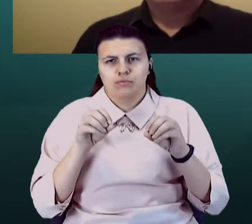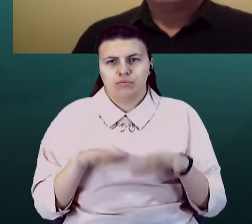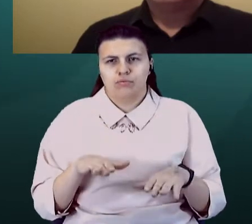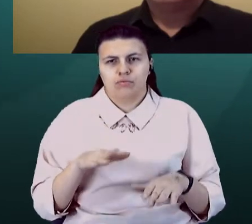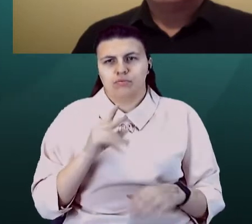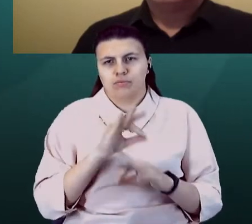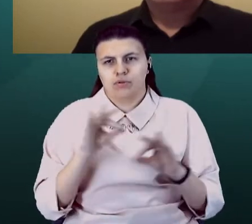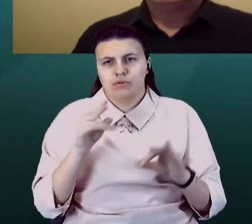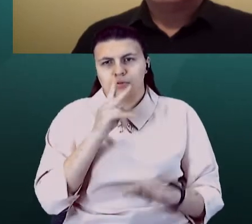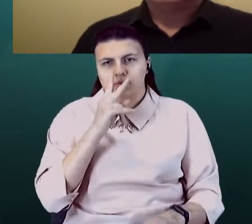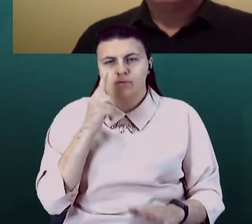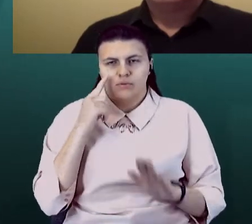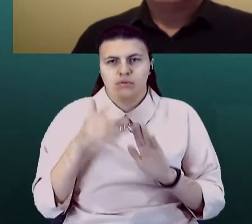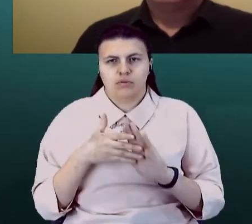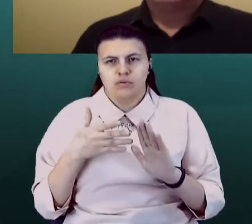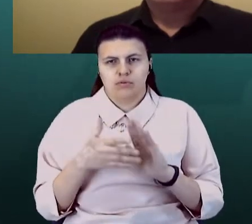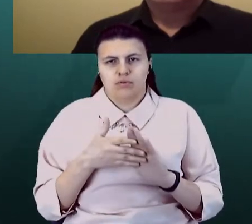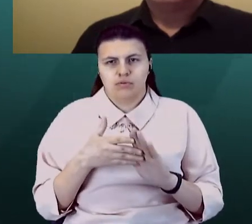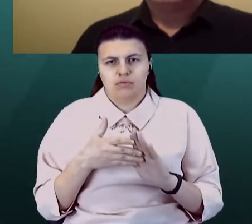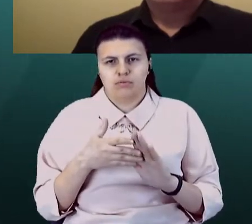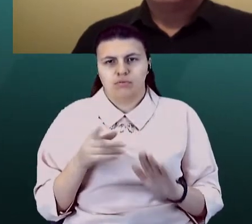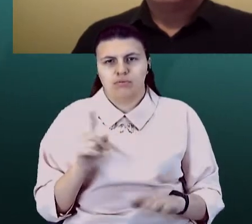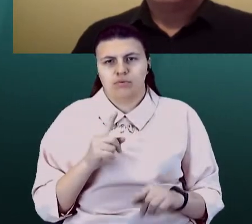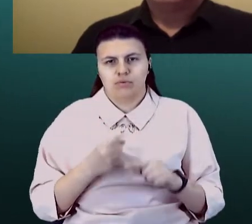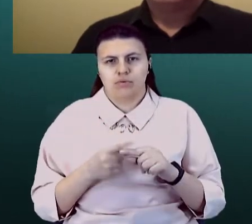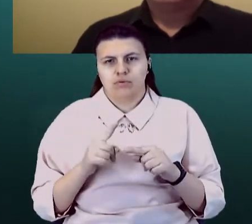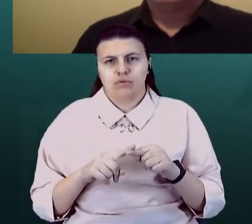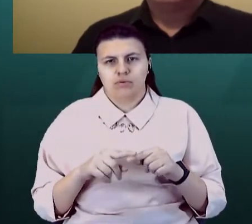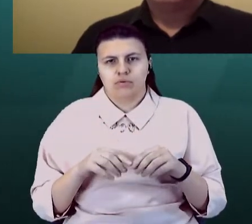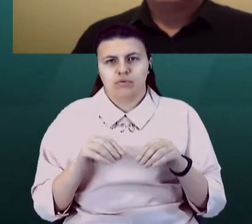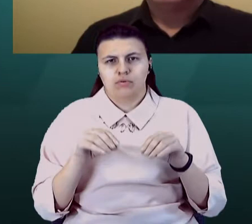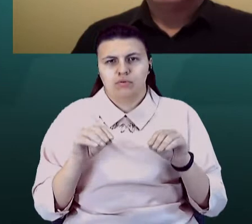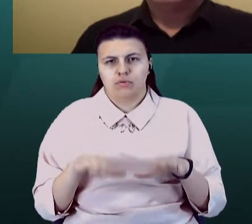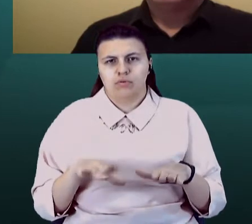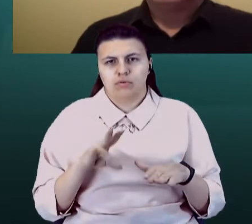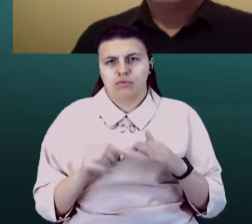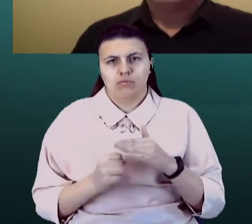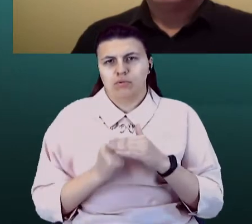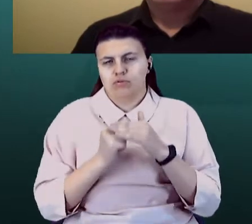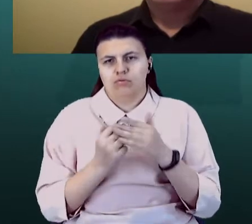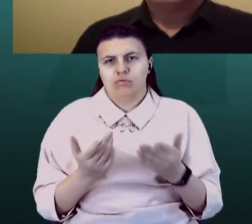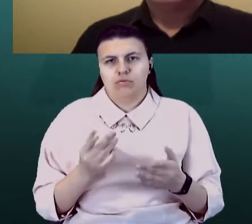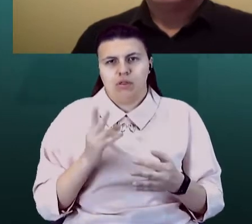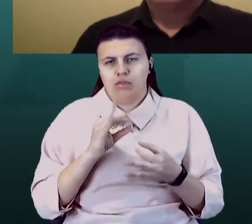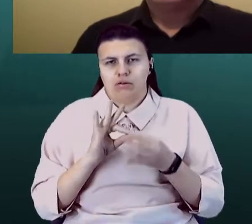і розуміємо, що частина ціх рішень була невоснована, нелогична,